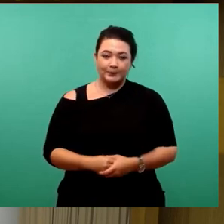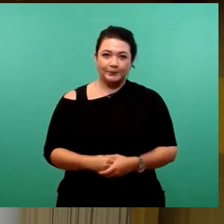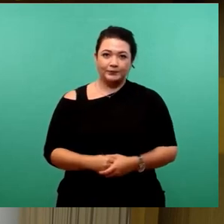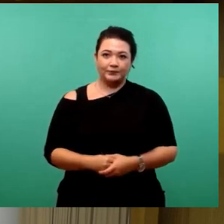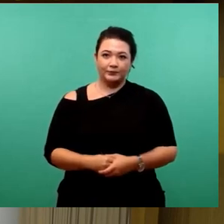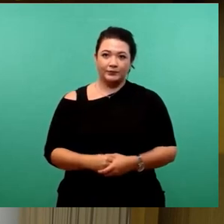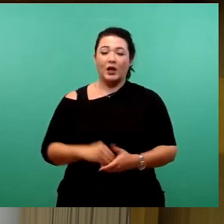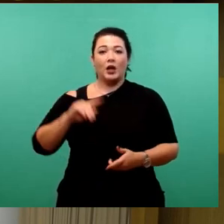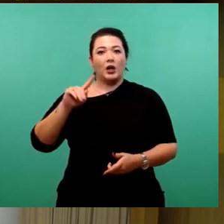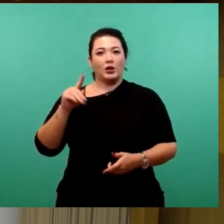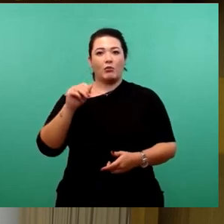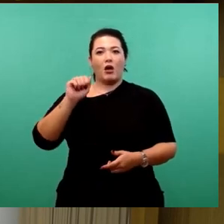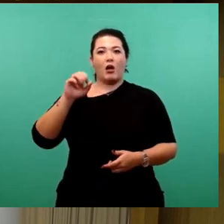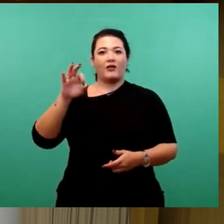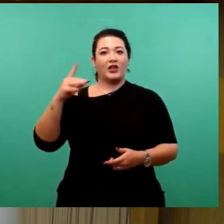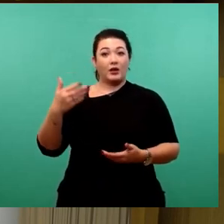Vielen Dank.